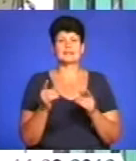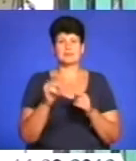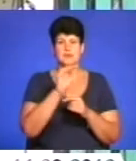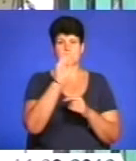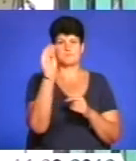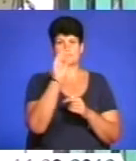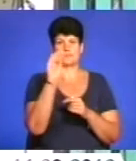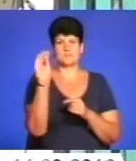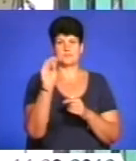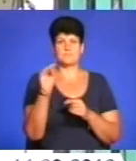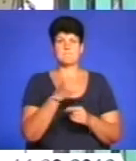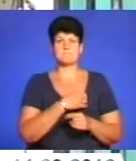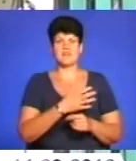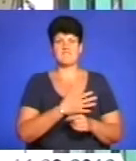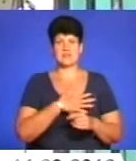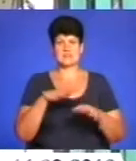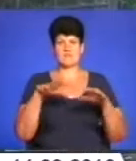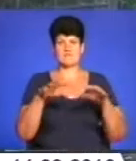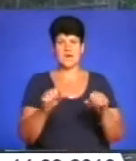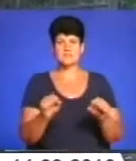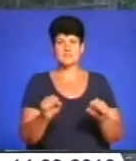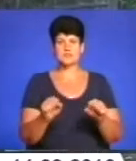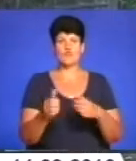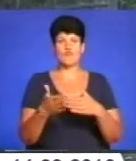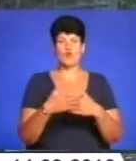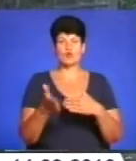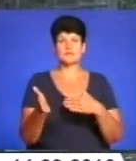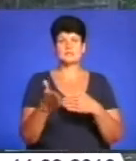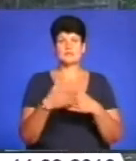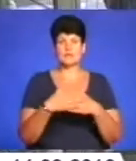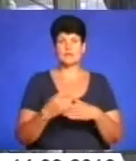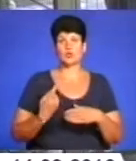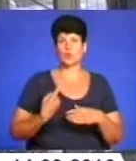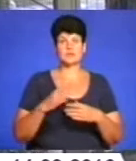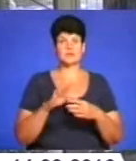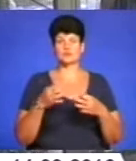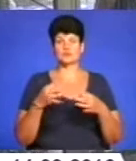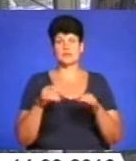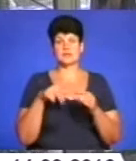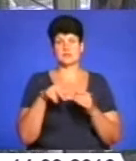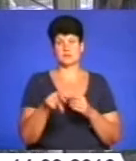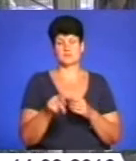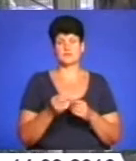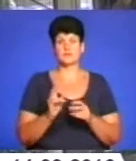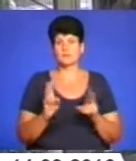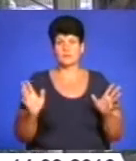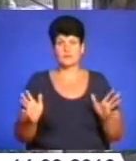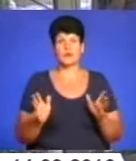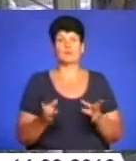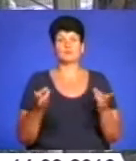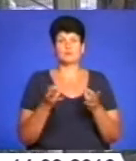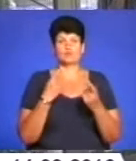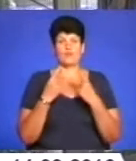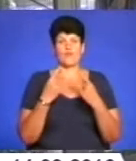буквами написано «приватна власність». Ворота закриті і охорона не пускає туди навіть журналістів. Кажуть, потрібно